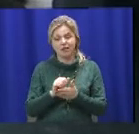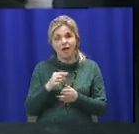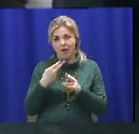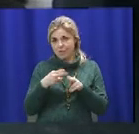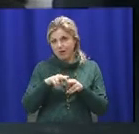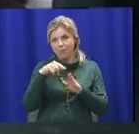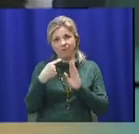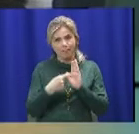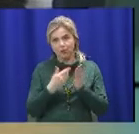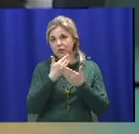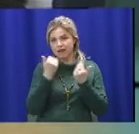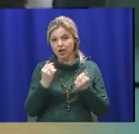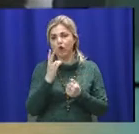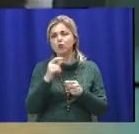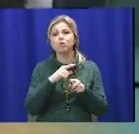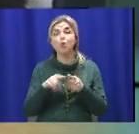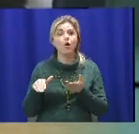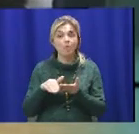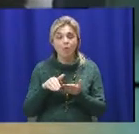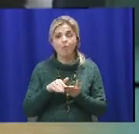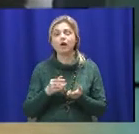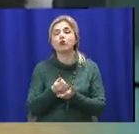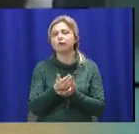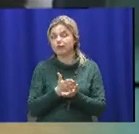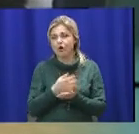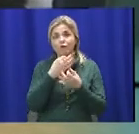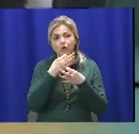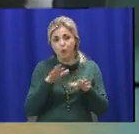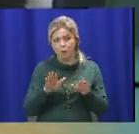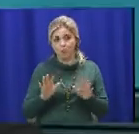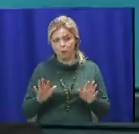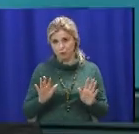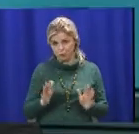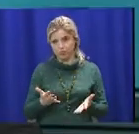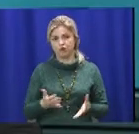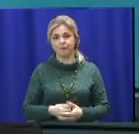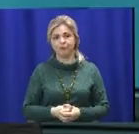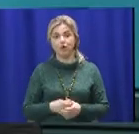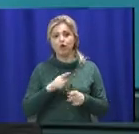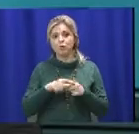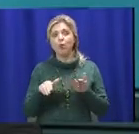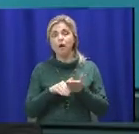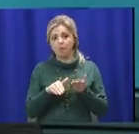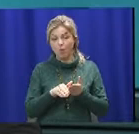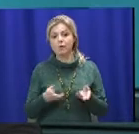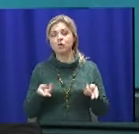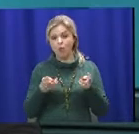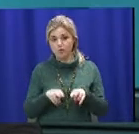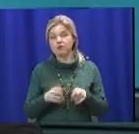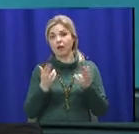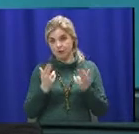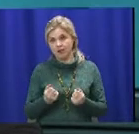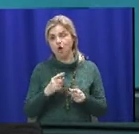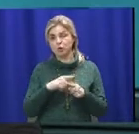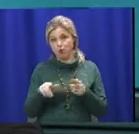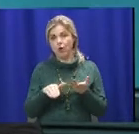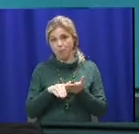неотложная помощь оказывается в любом случае. Если это касается неотложной помощи. неотложной шутки залишаться.